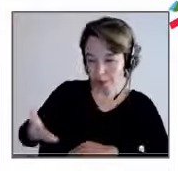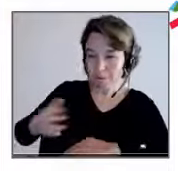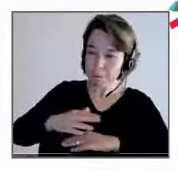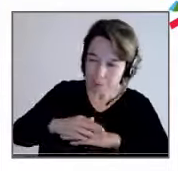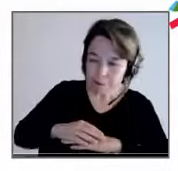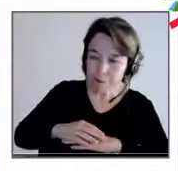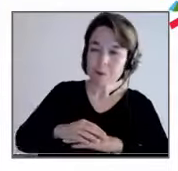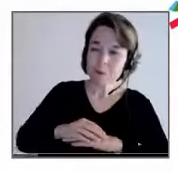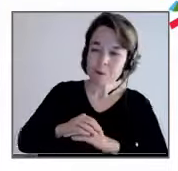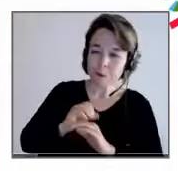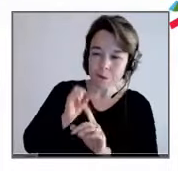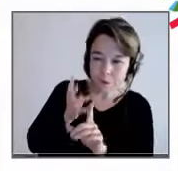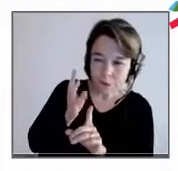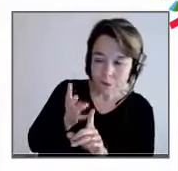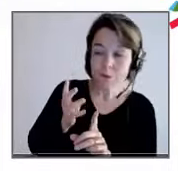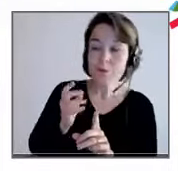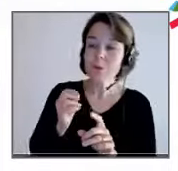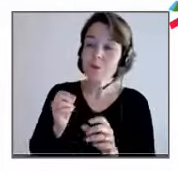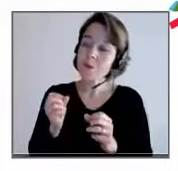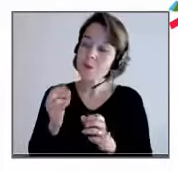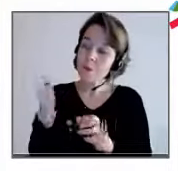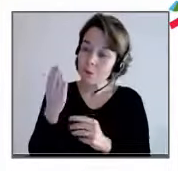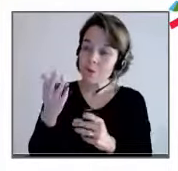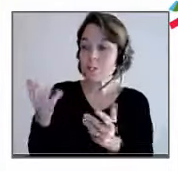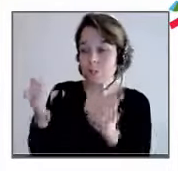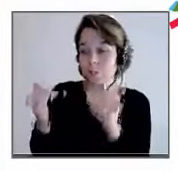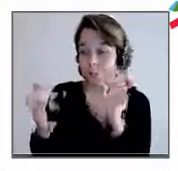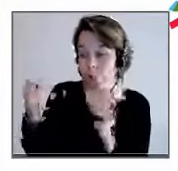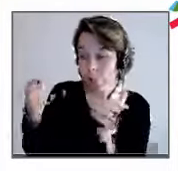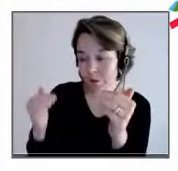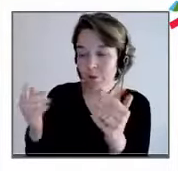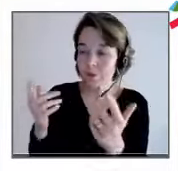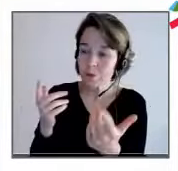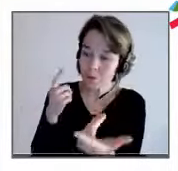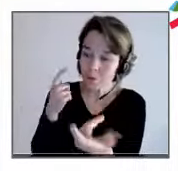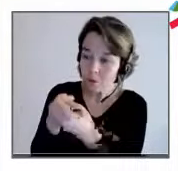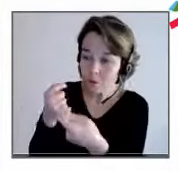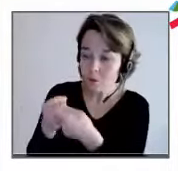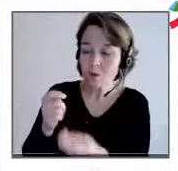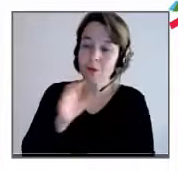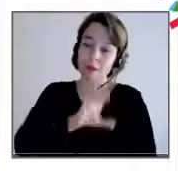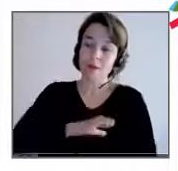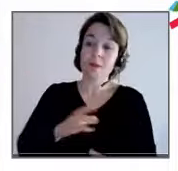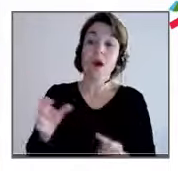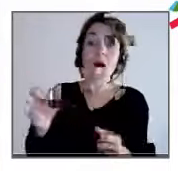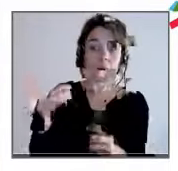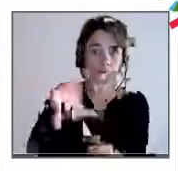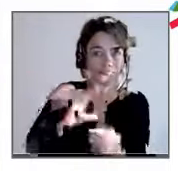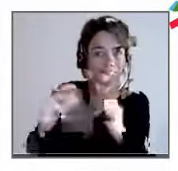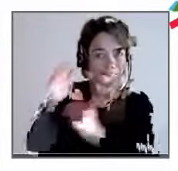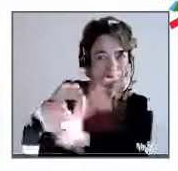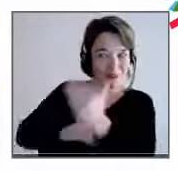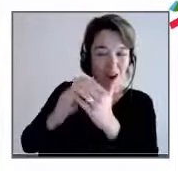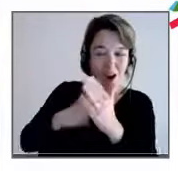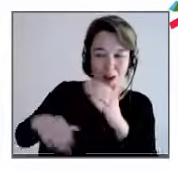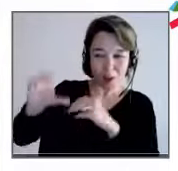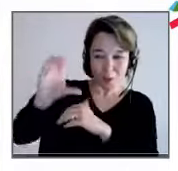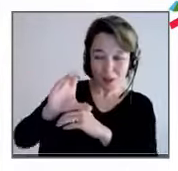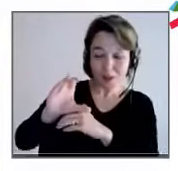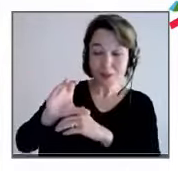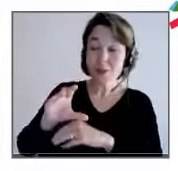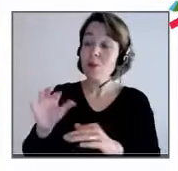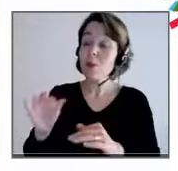compensations etc. et que mécaniquement, c'est comme ça qu'ils mettent en place des plans de compensation au niveau des horaires, du matériel, etc.